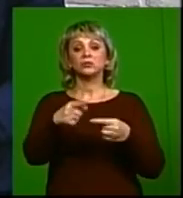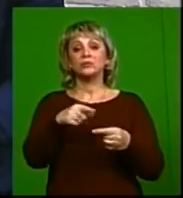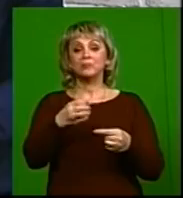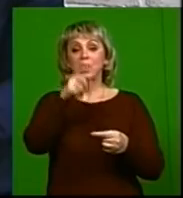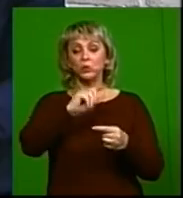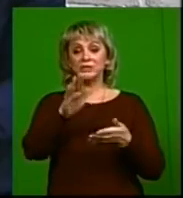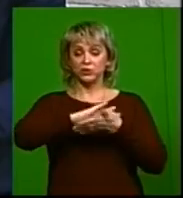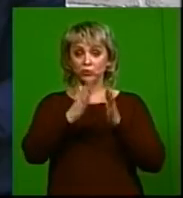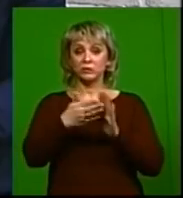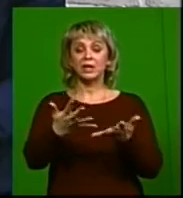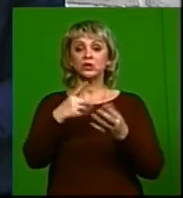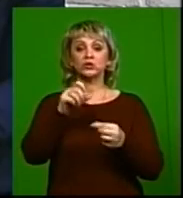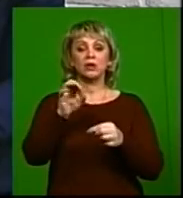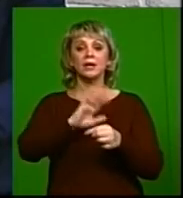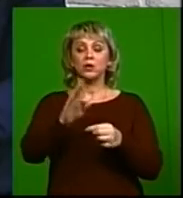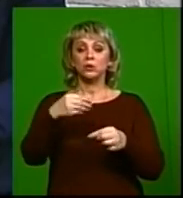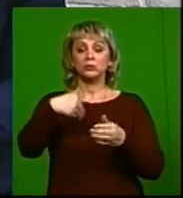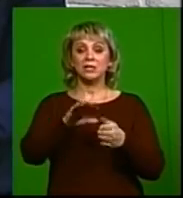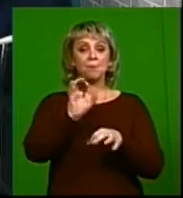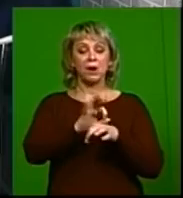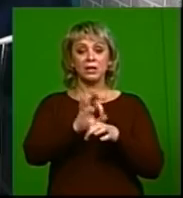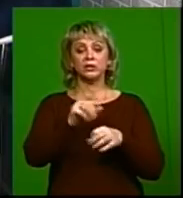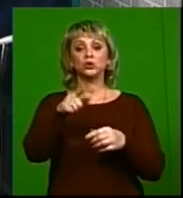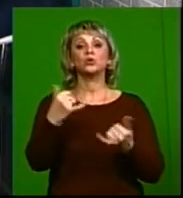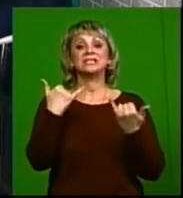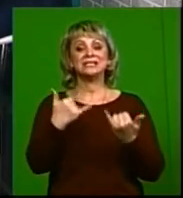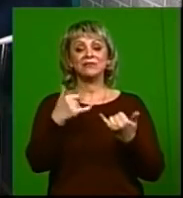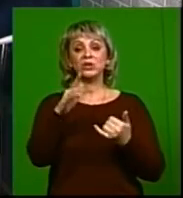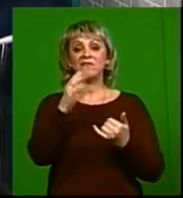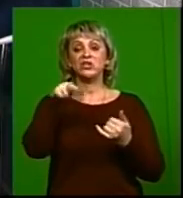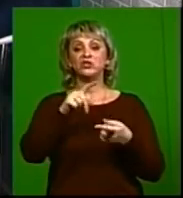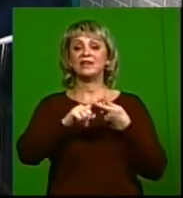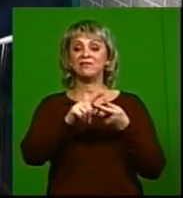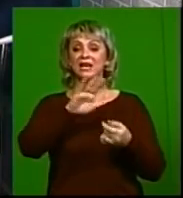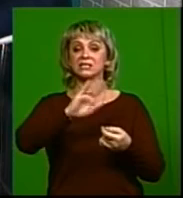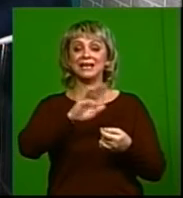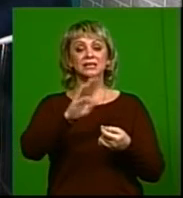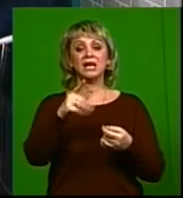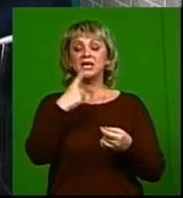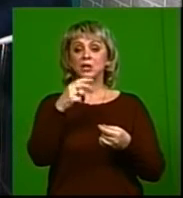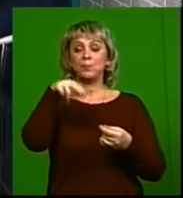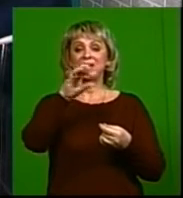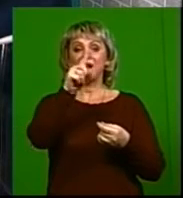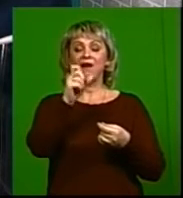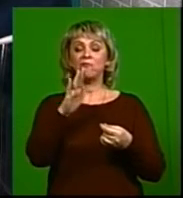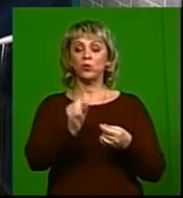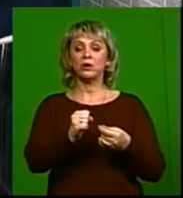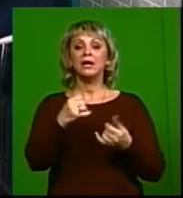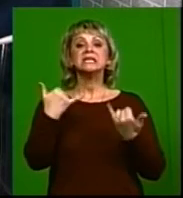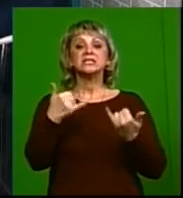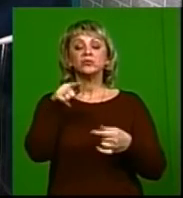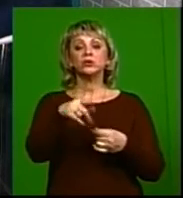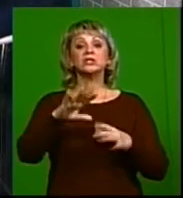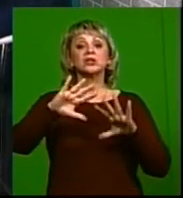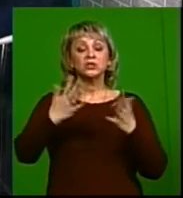ситуациям. Конечно, лучше не болеть. Понятно. Но сегодня ВИЧ-инфекция это не приговор. И сегодня просто надо, если